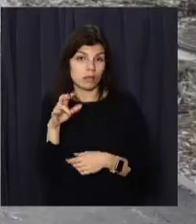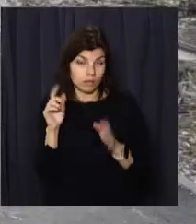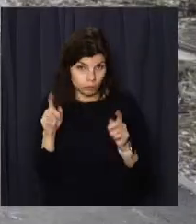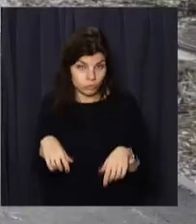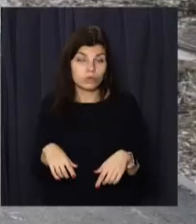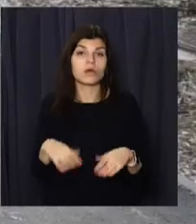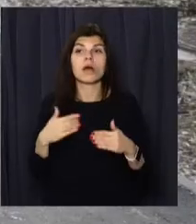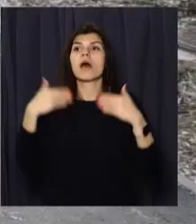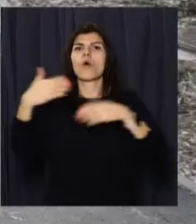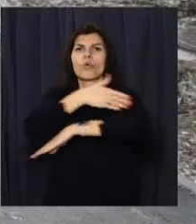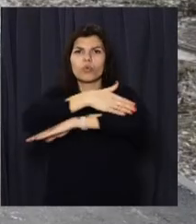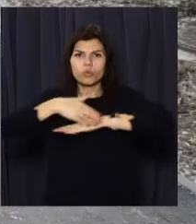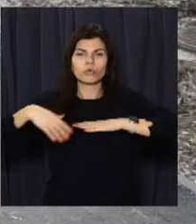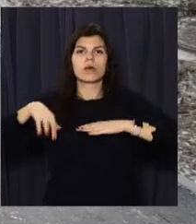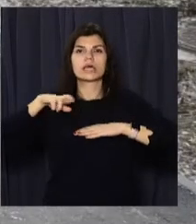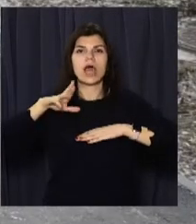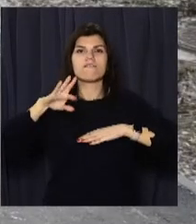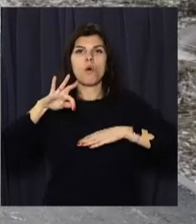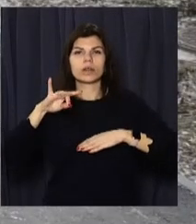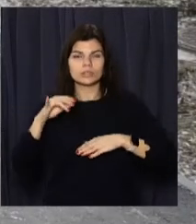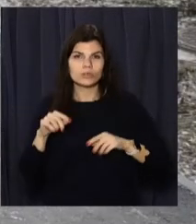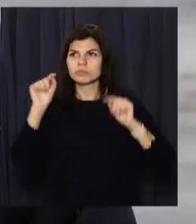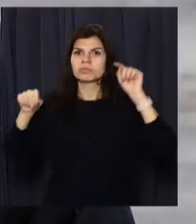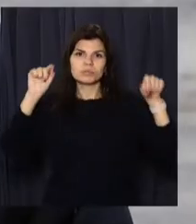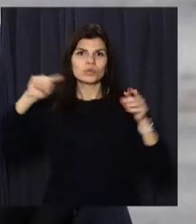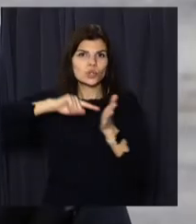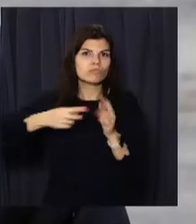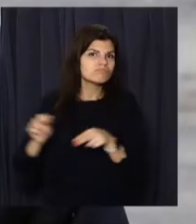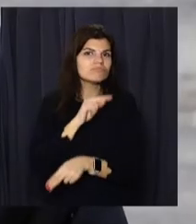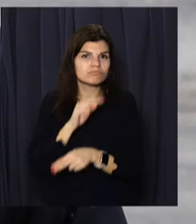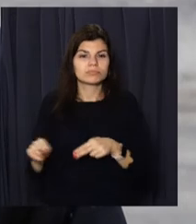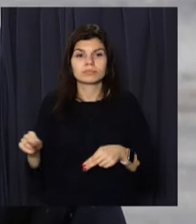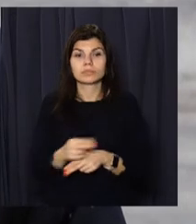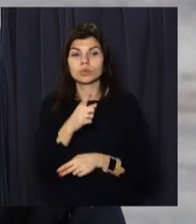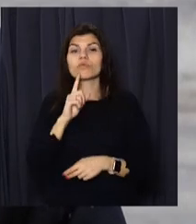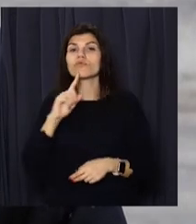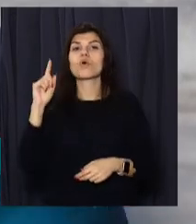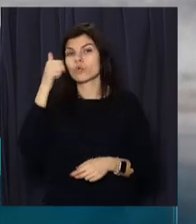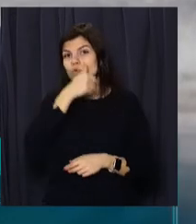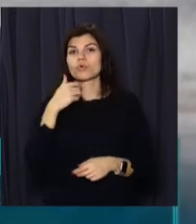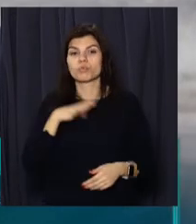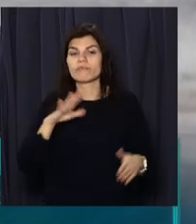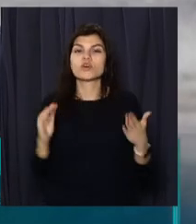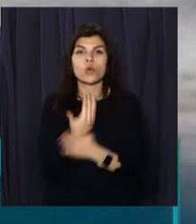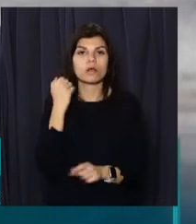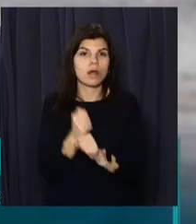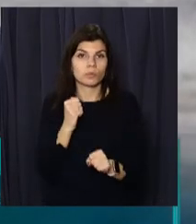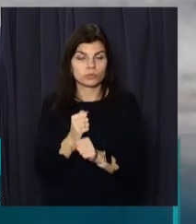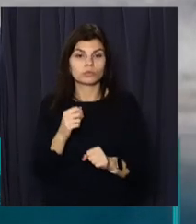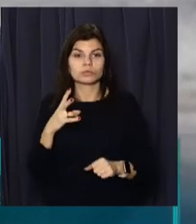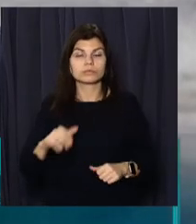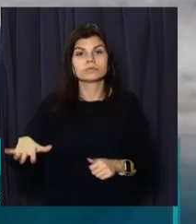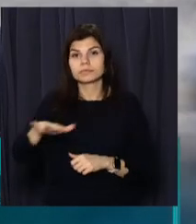проспекті Яворницького та вулиці Міхновського. Минулого року тут були виконані відновлені роботи на